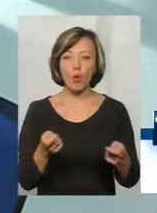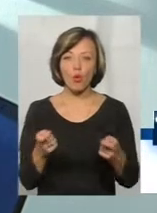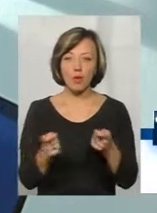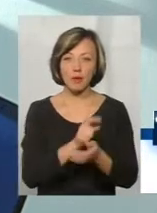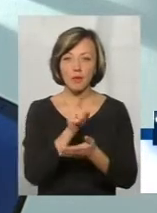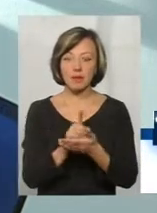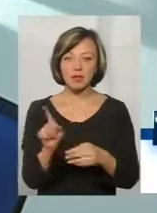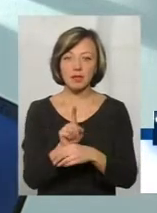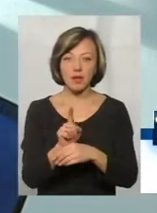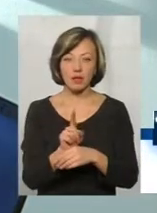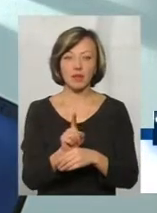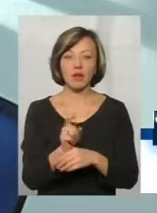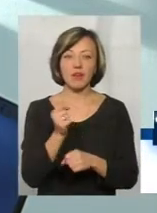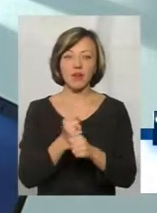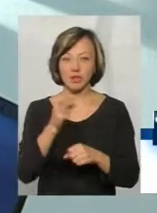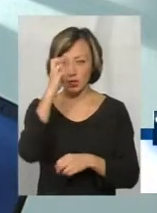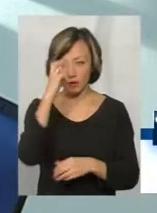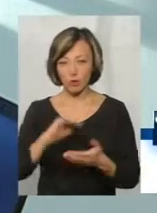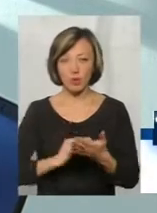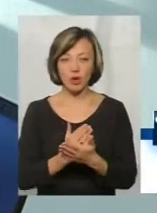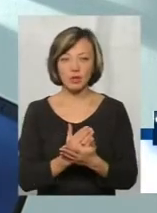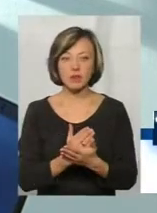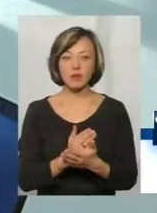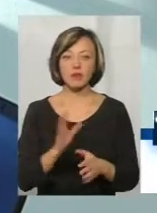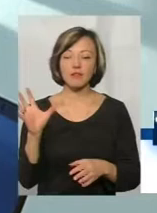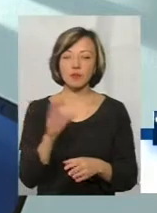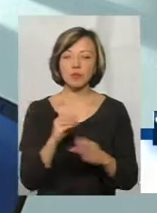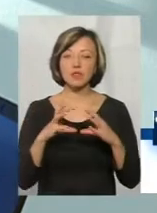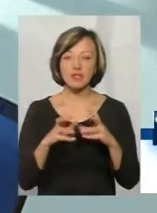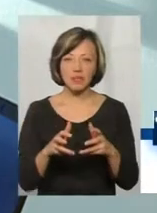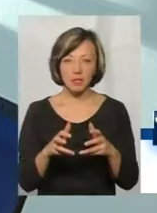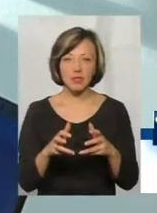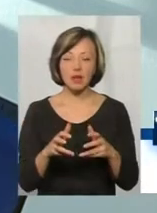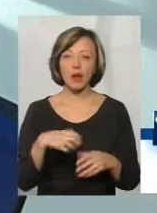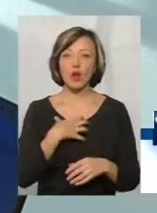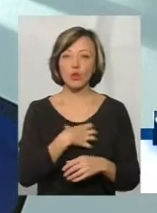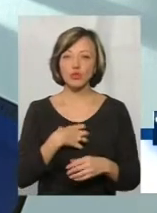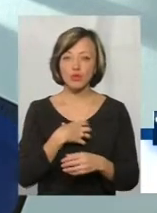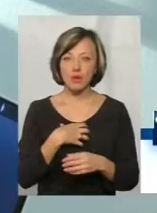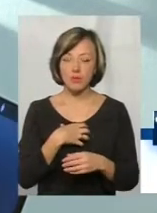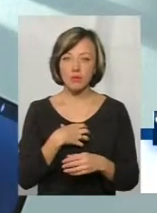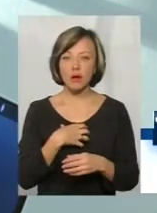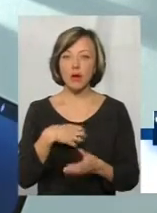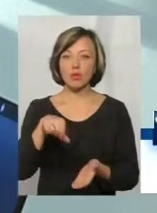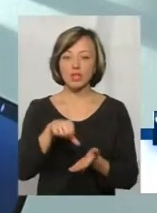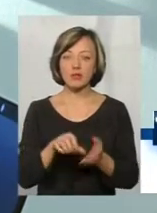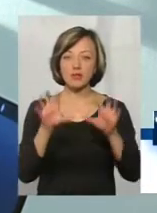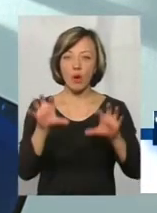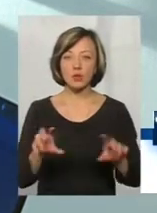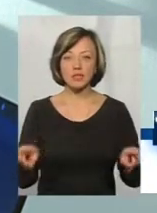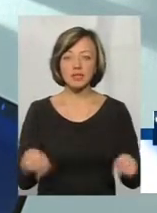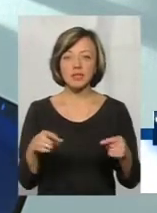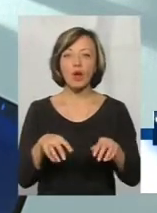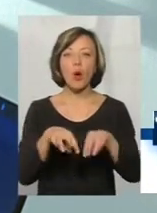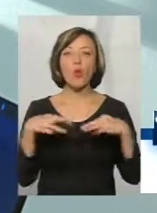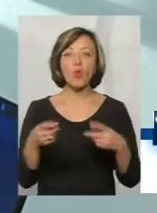стандартами вироблення державної політики, тому що в цьому світі ключовим суб'єктом законодавчої ініціативи виступає уряд,